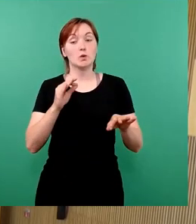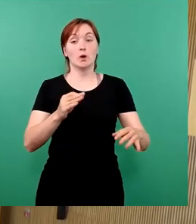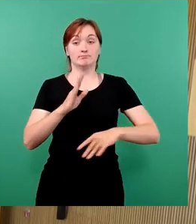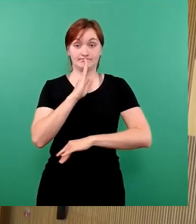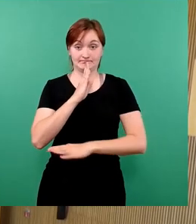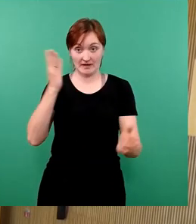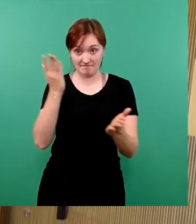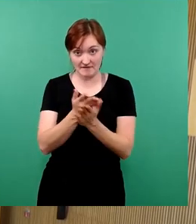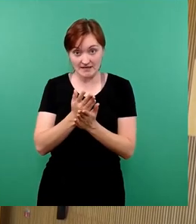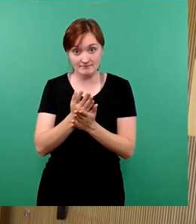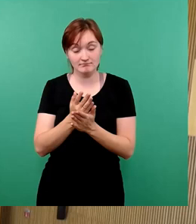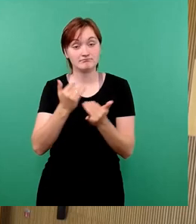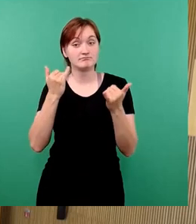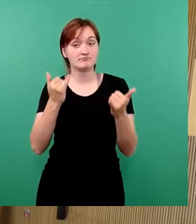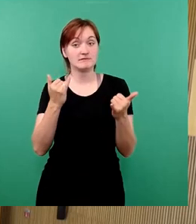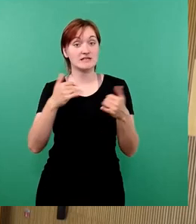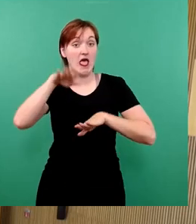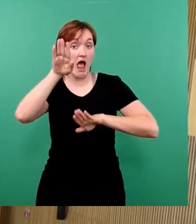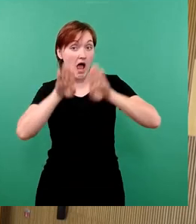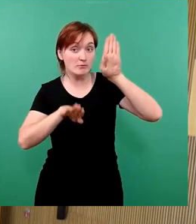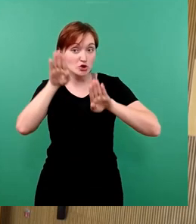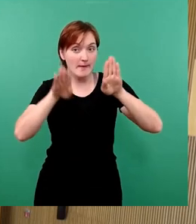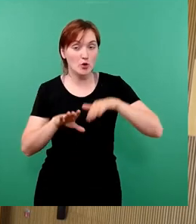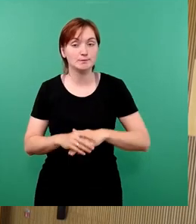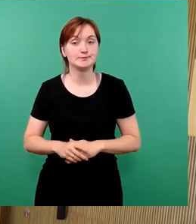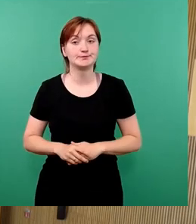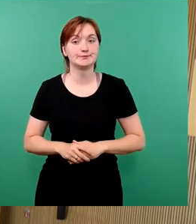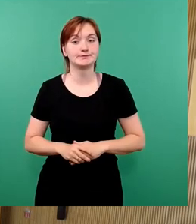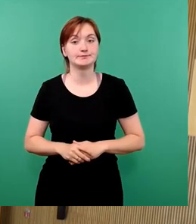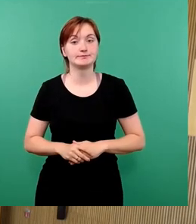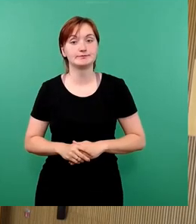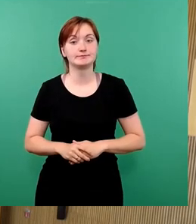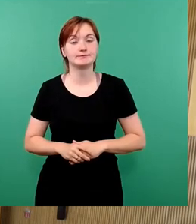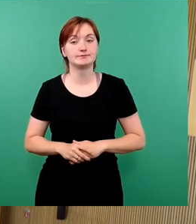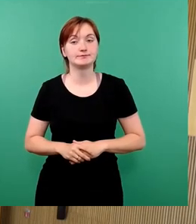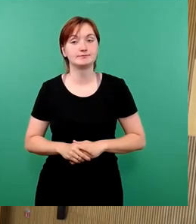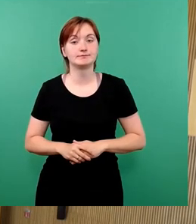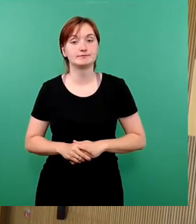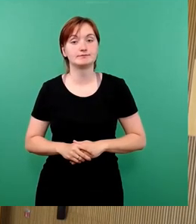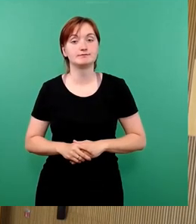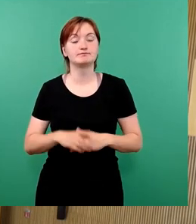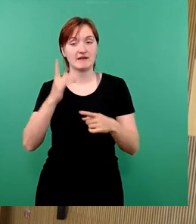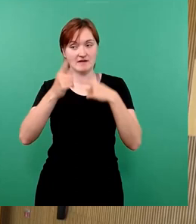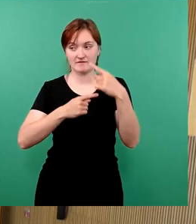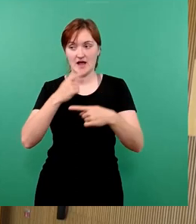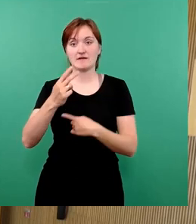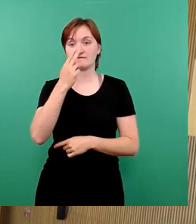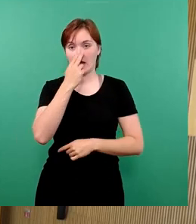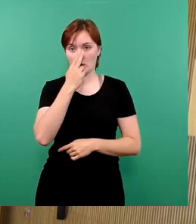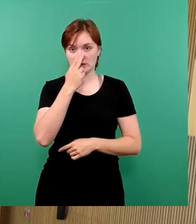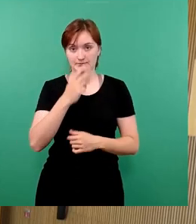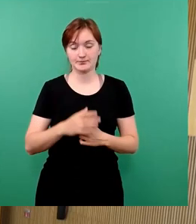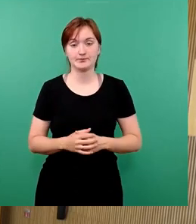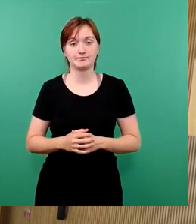durch und würden jetzt mal in Richtung Abstimmung schreiten. Vom Verfahren her. Ich